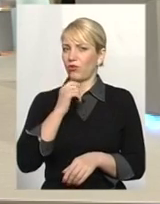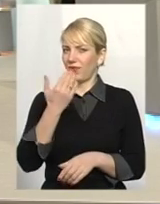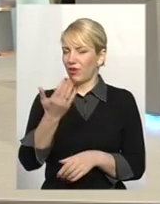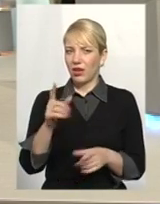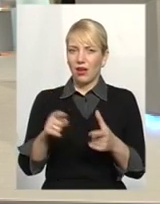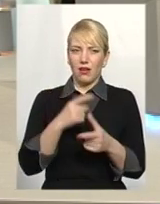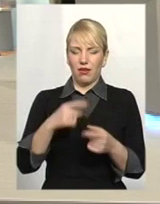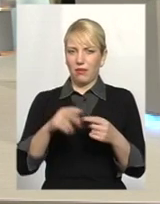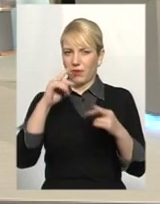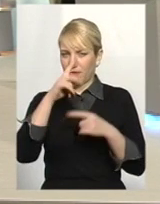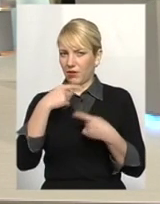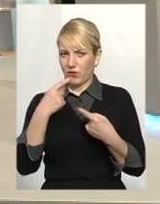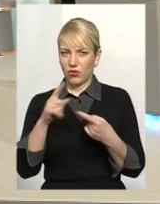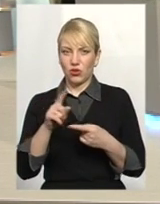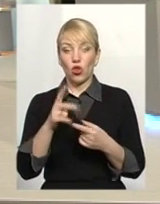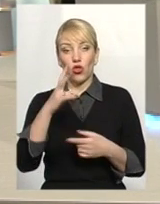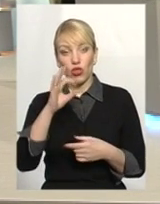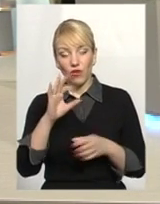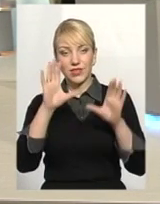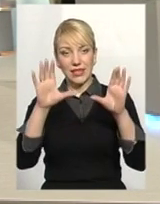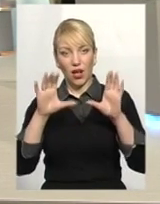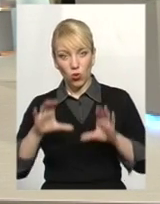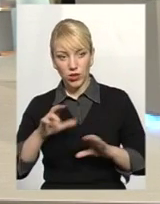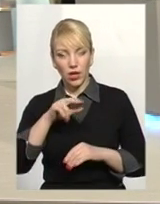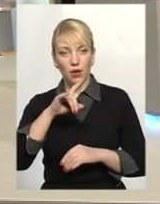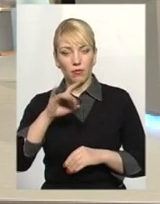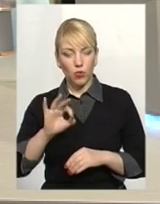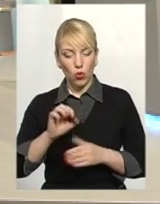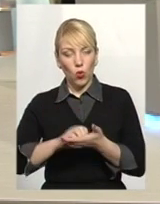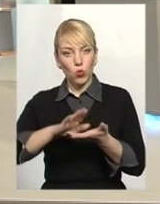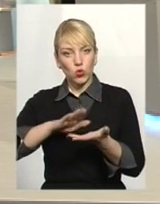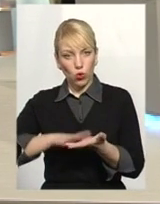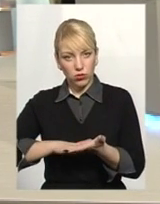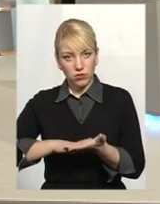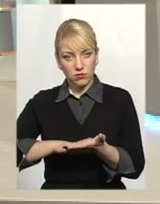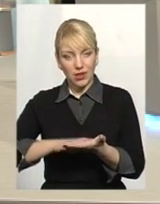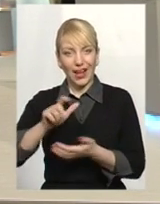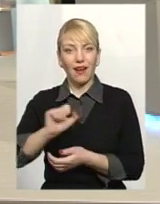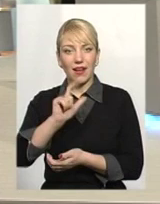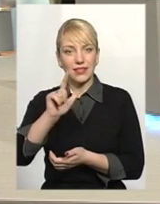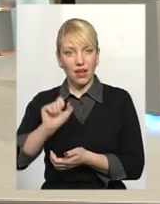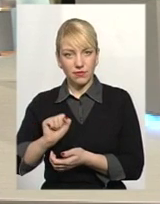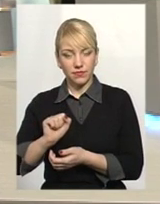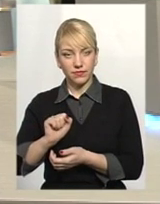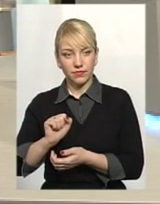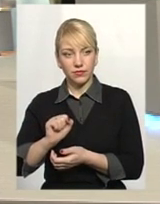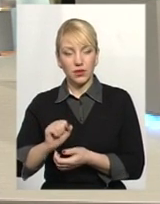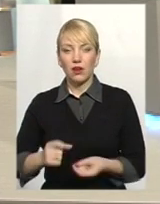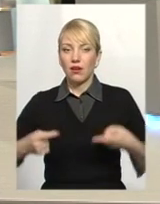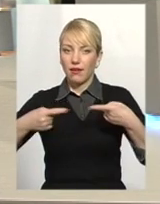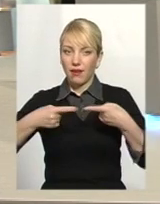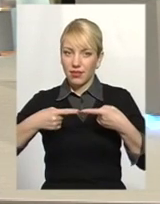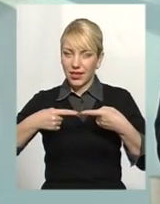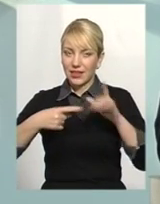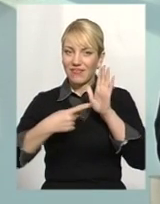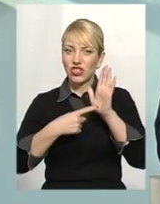дезінформируєте. Але в законі про учет газа, конкретно в